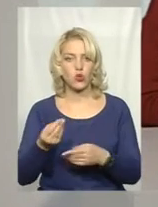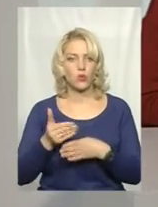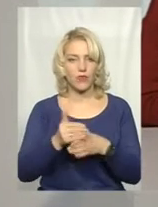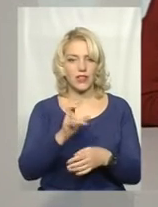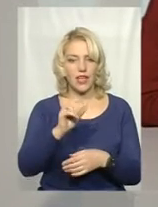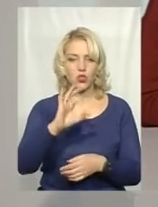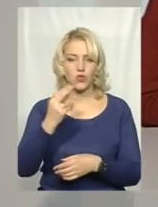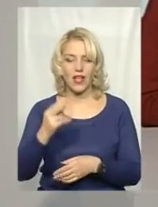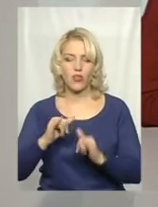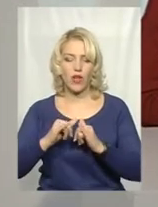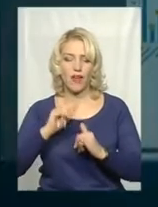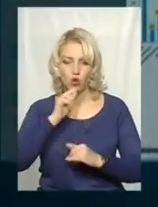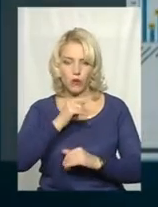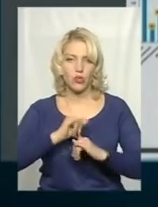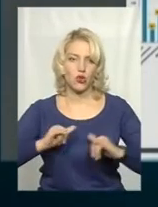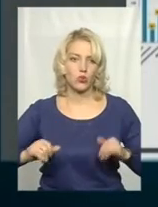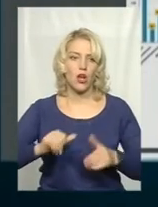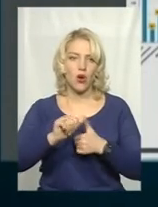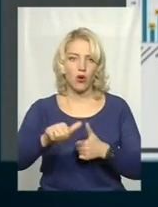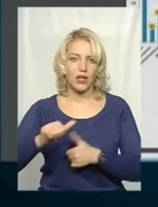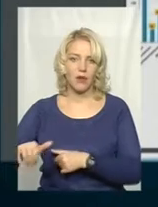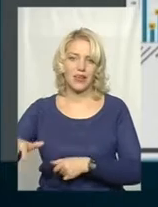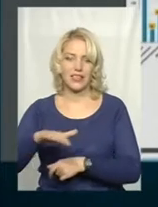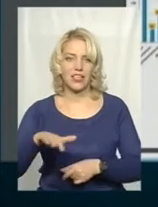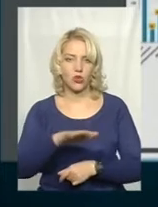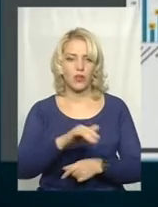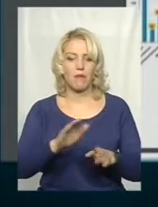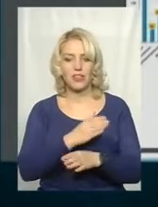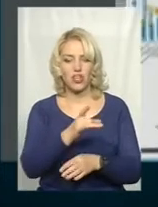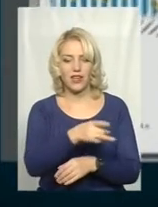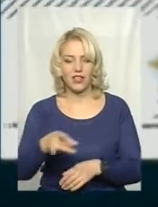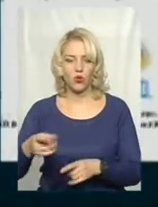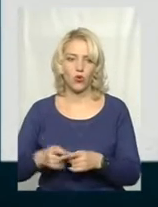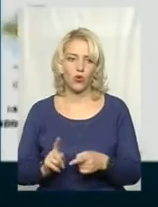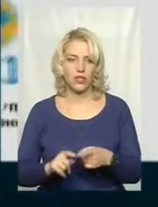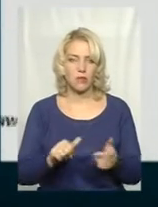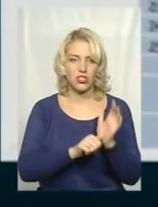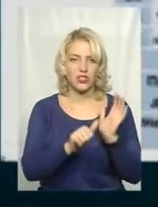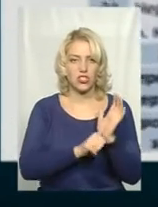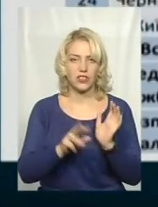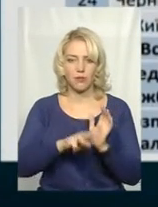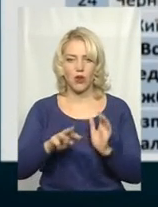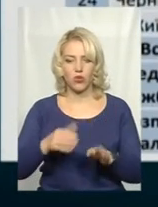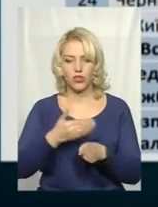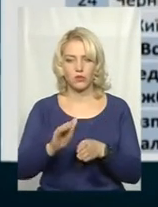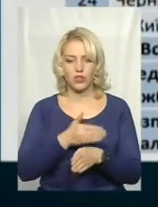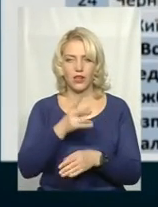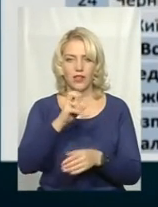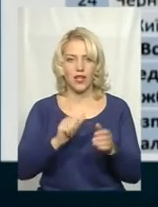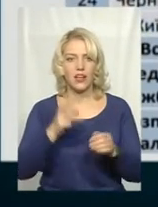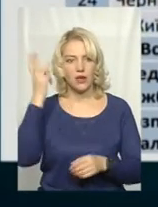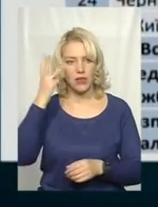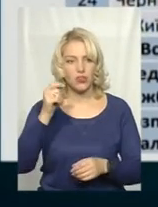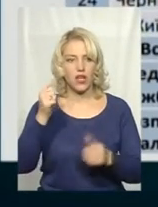соціально-економічний розвиток окремих територій між регіонами. 66 мільйонів розподілили на Хмельниччину, тоді як на сусідню,